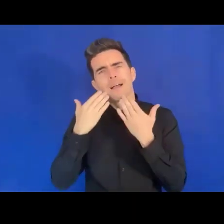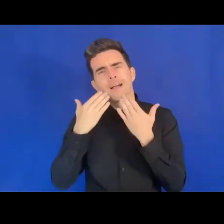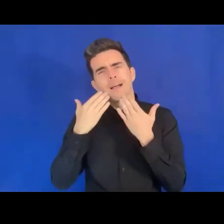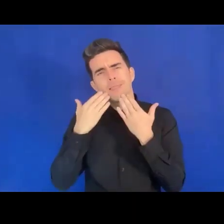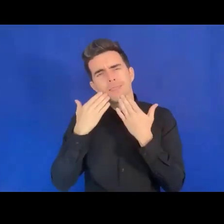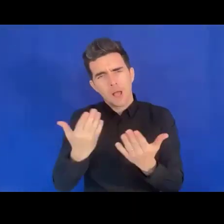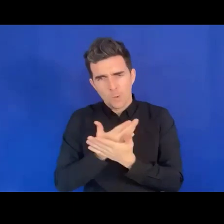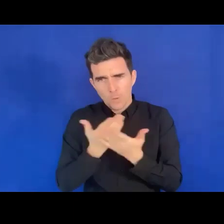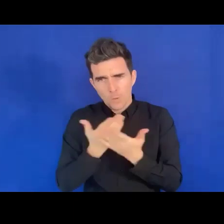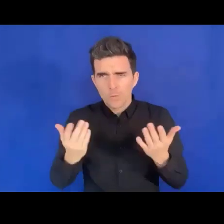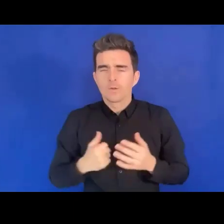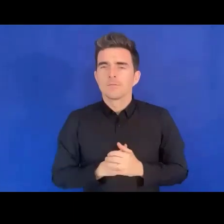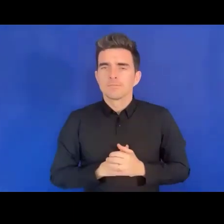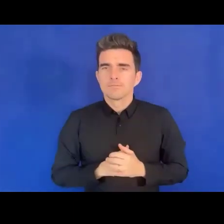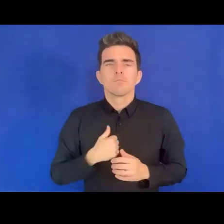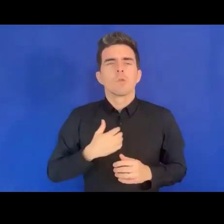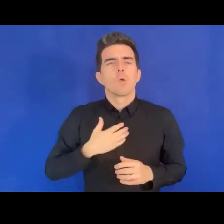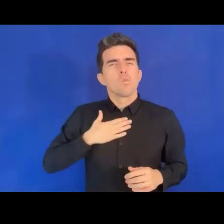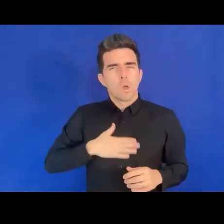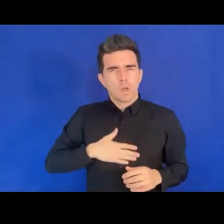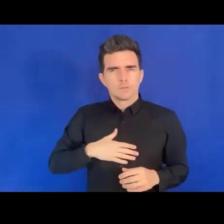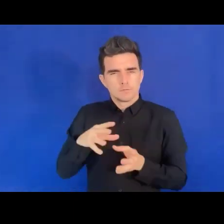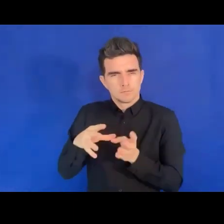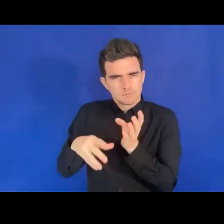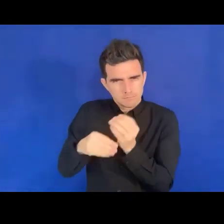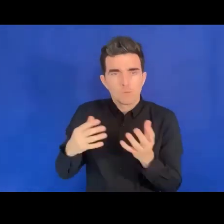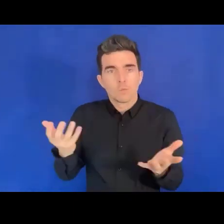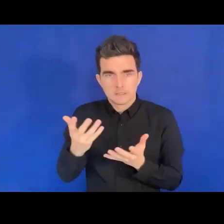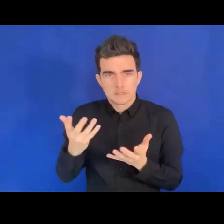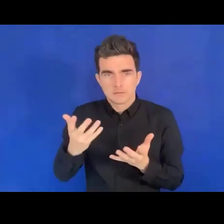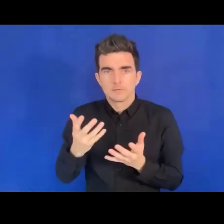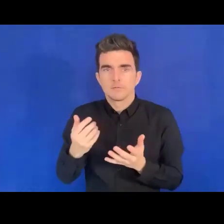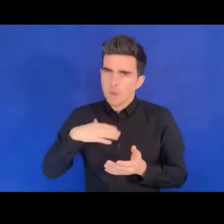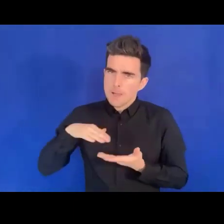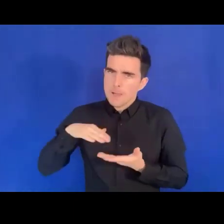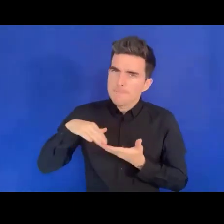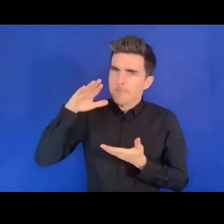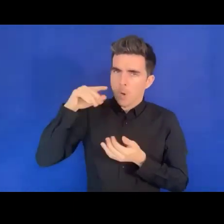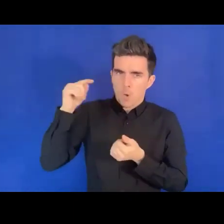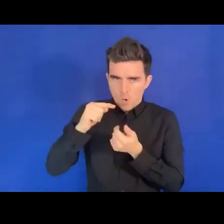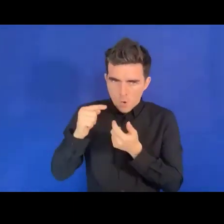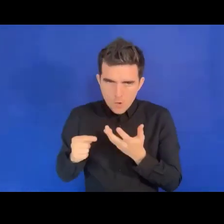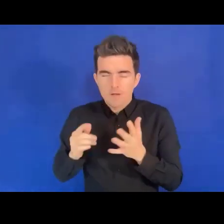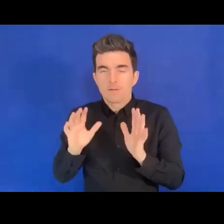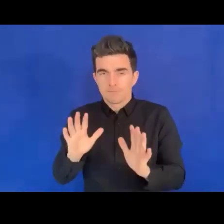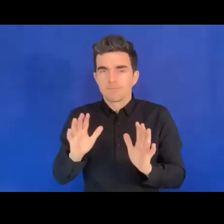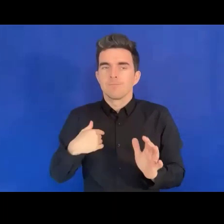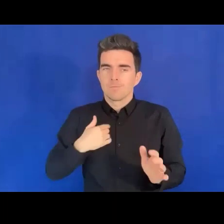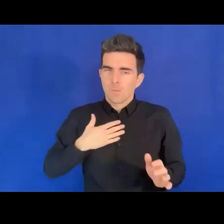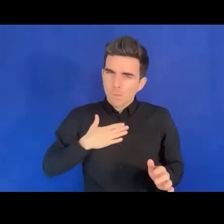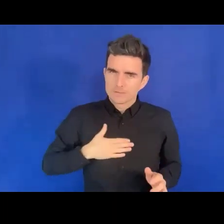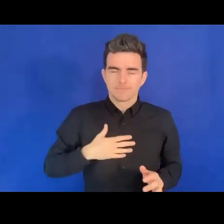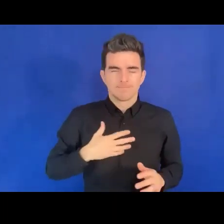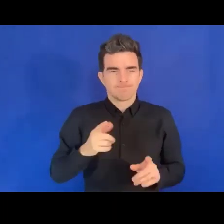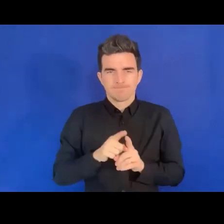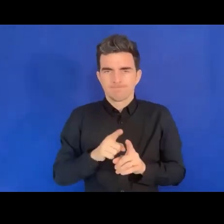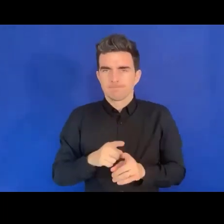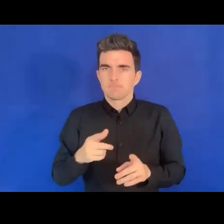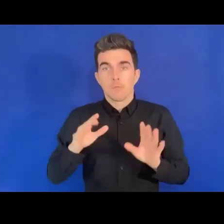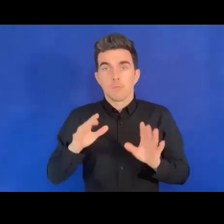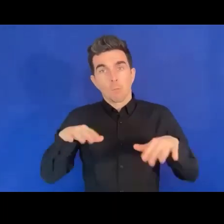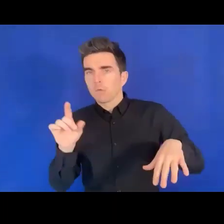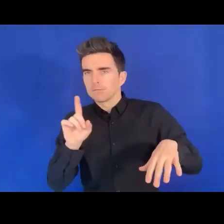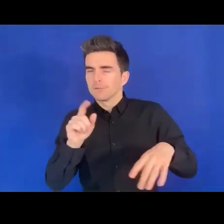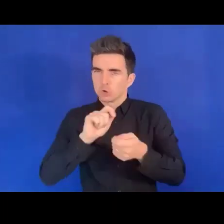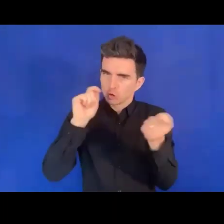vraiment besoin de travailler ensemble et pour changer la réalité. Nous avons besoin des personnes handicapées pour être